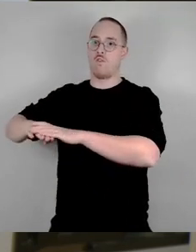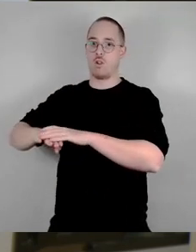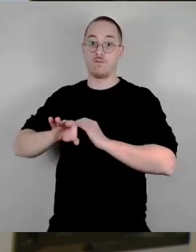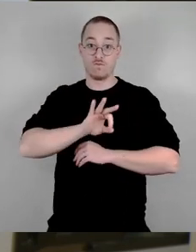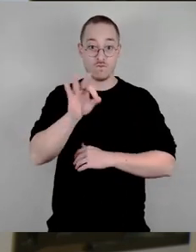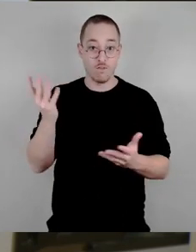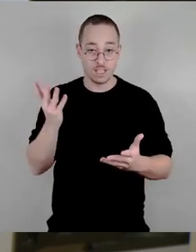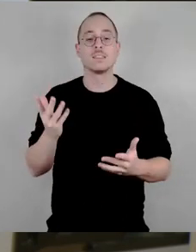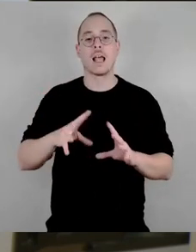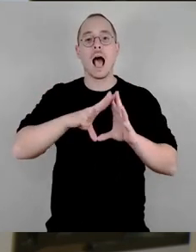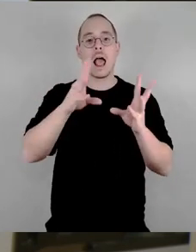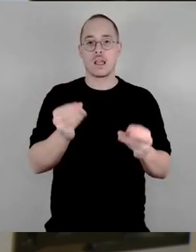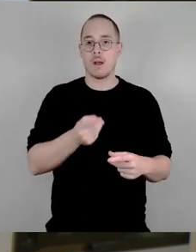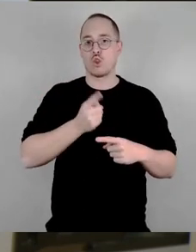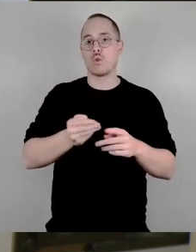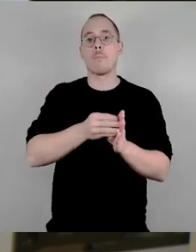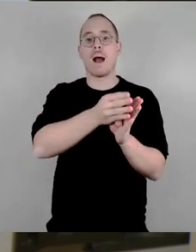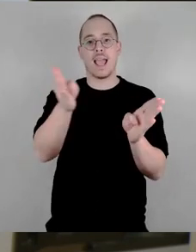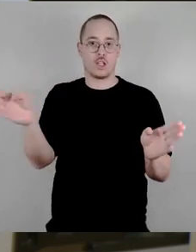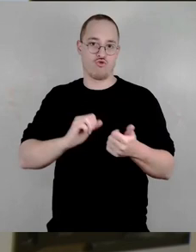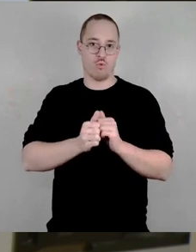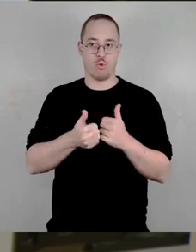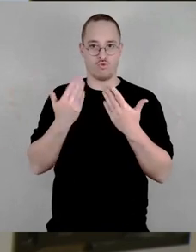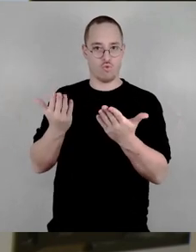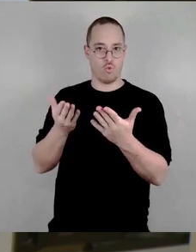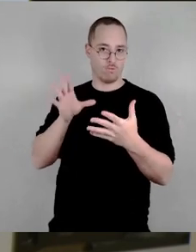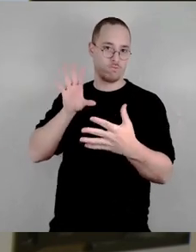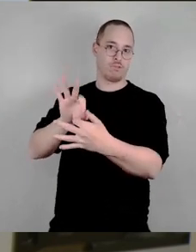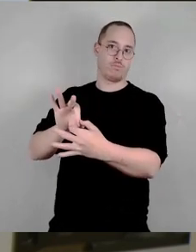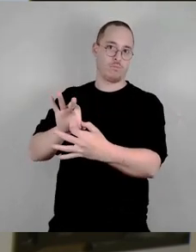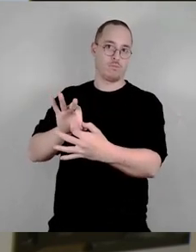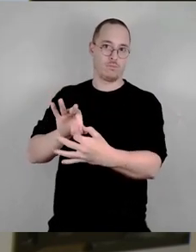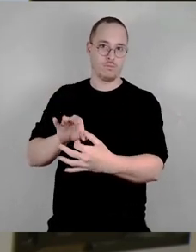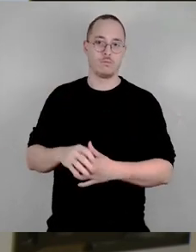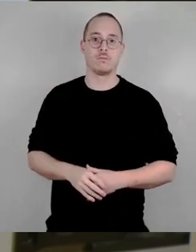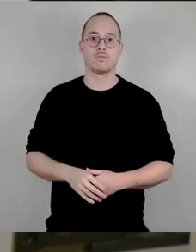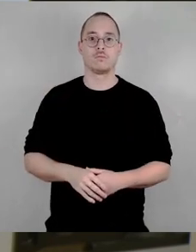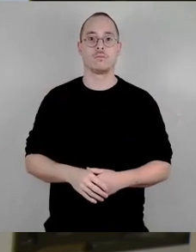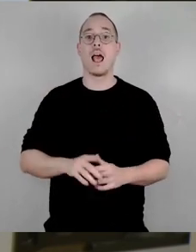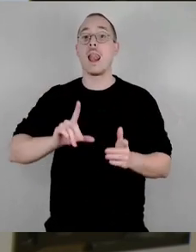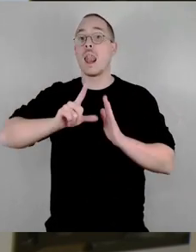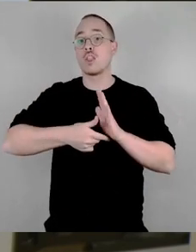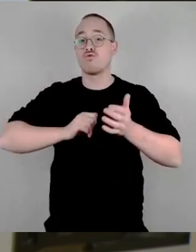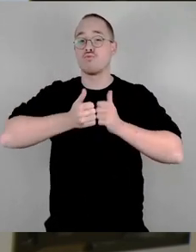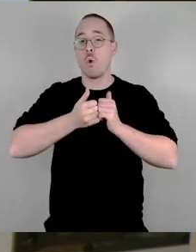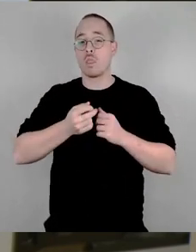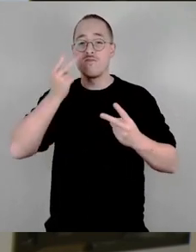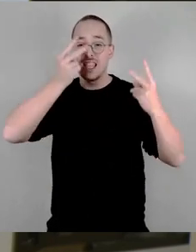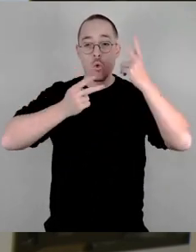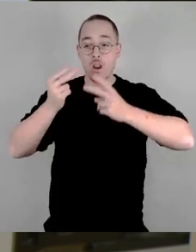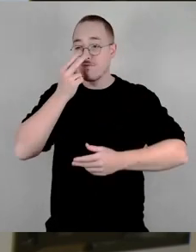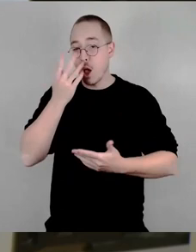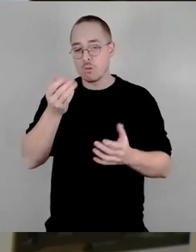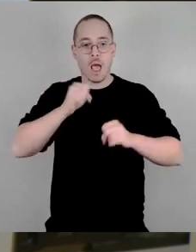Die Visionen beim Leistungssport kann man da sehr unterschiedlicher Meinung sein Der Herr Aschenbach hat das gerade so sehr